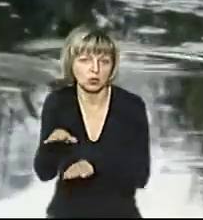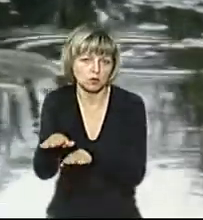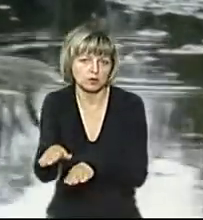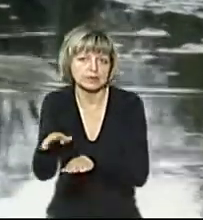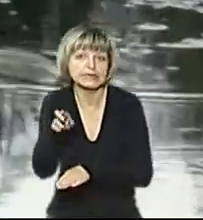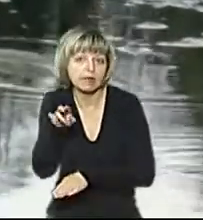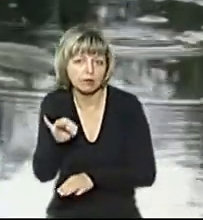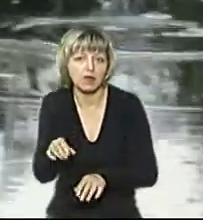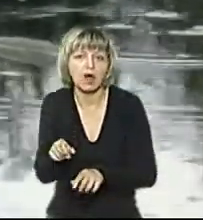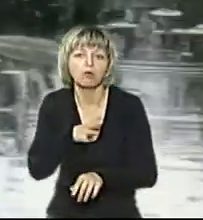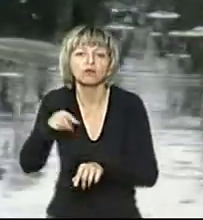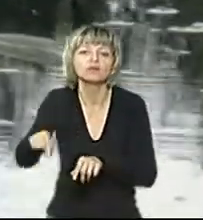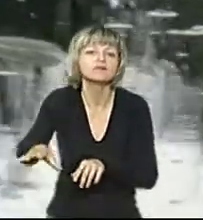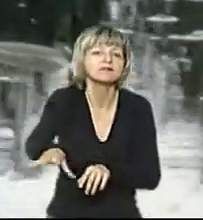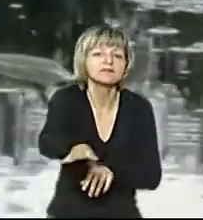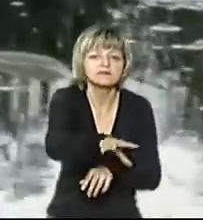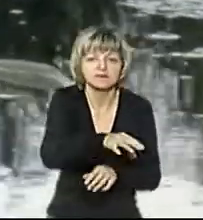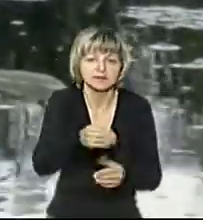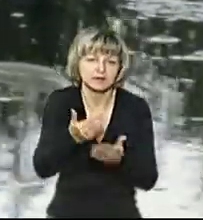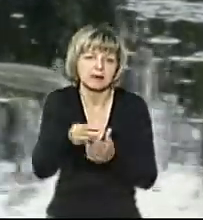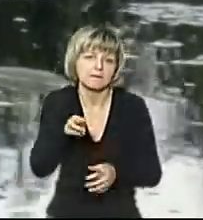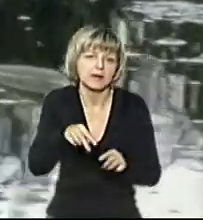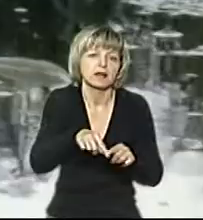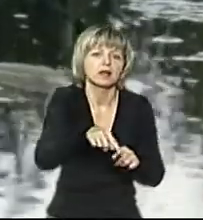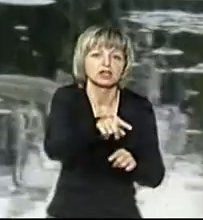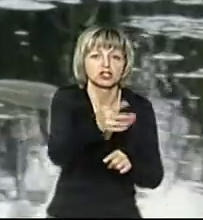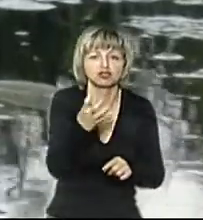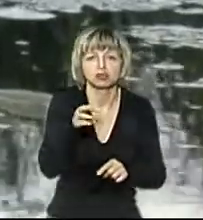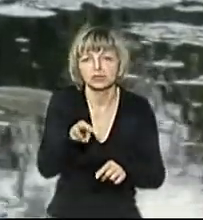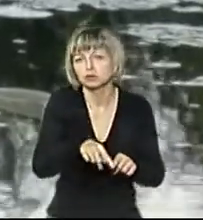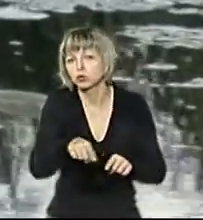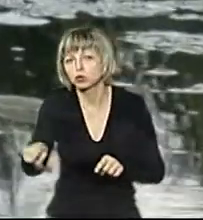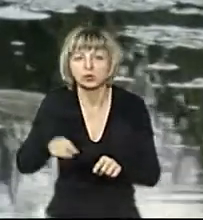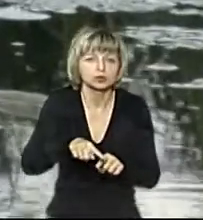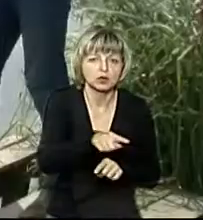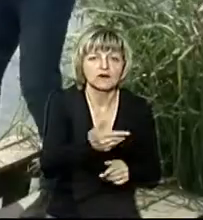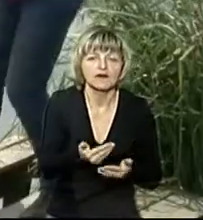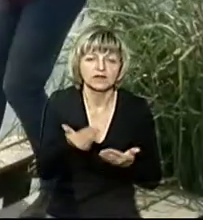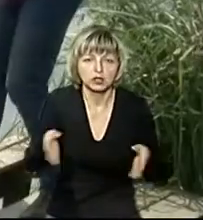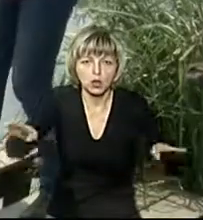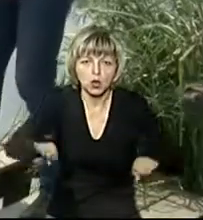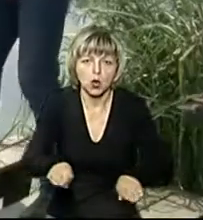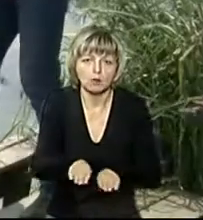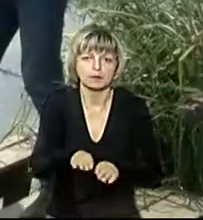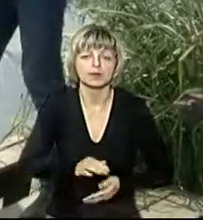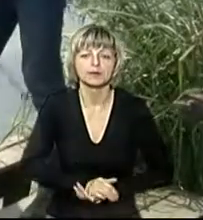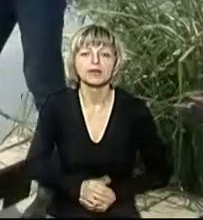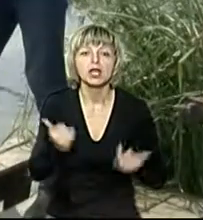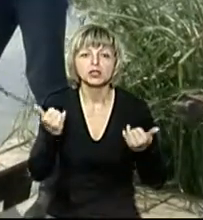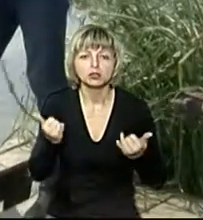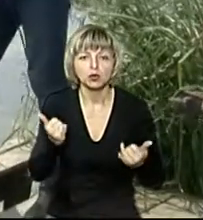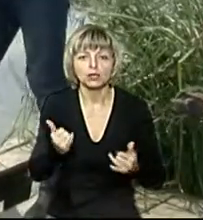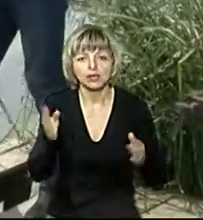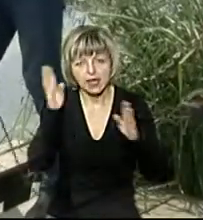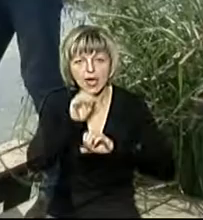розійшовся мінімум метрів хоч 400 в одну і в другу сторону від тієї копанки по різці». Сьогодні